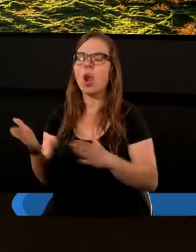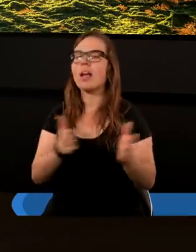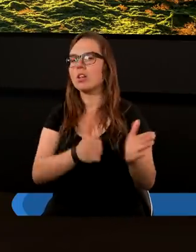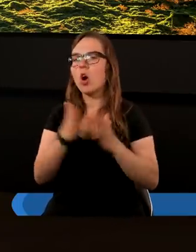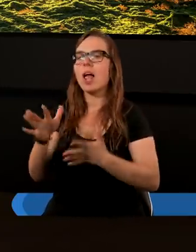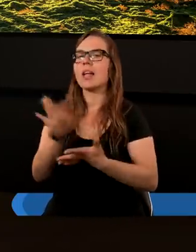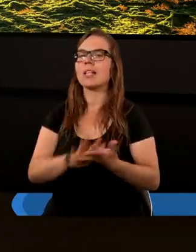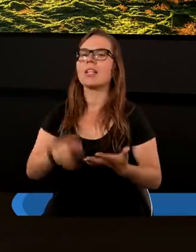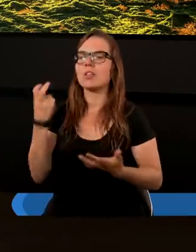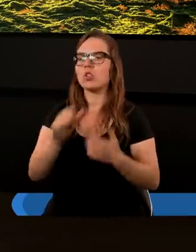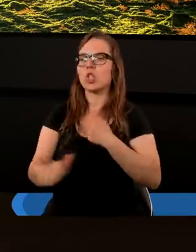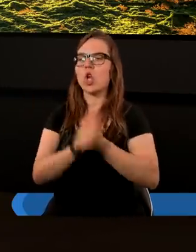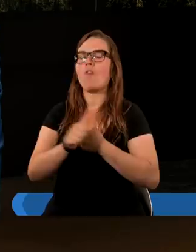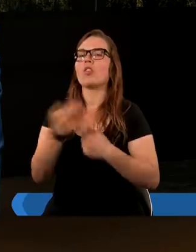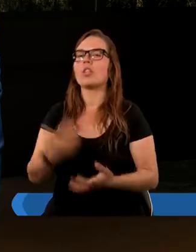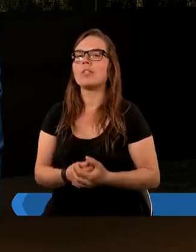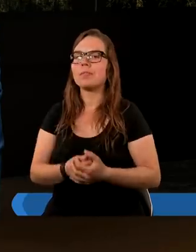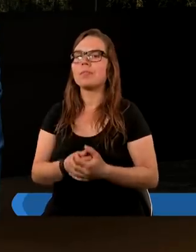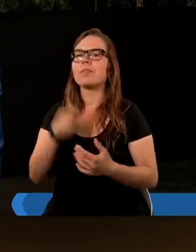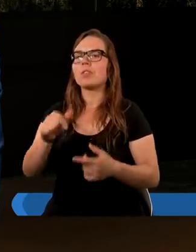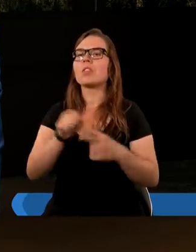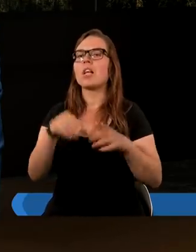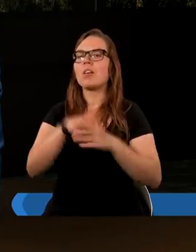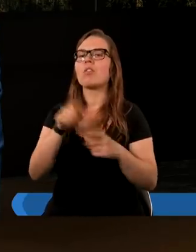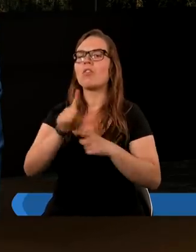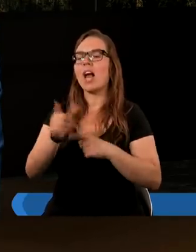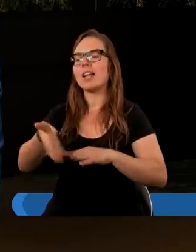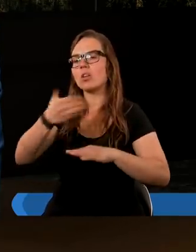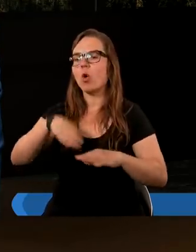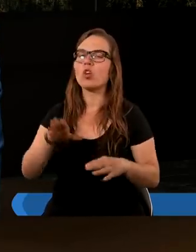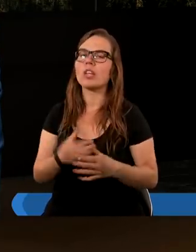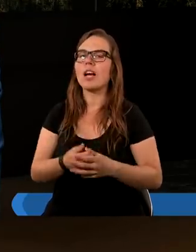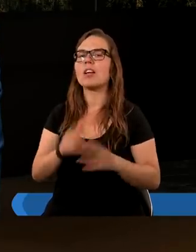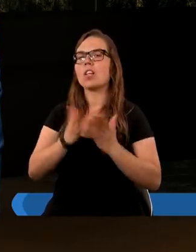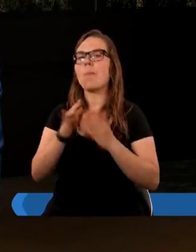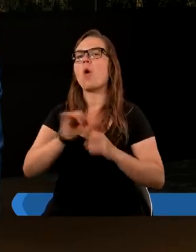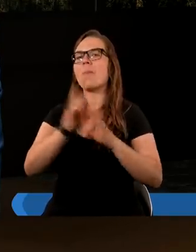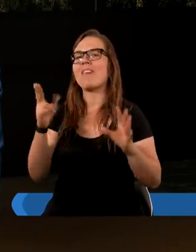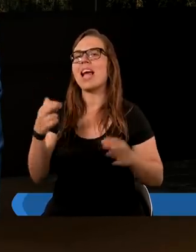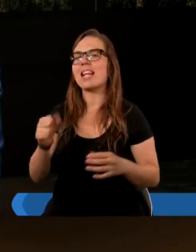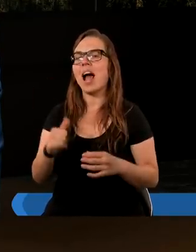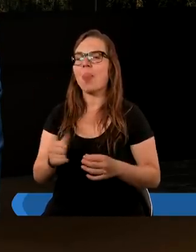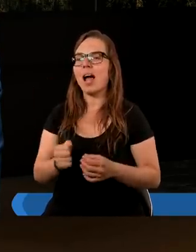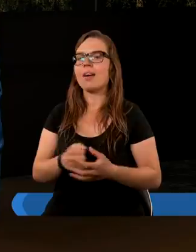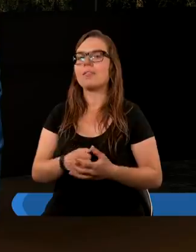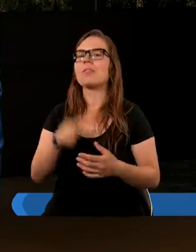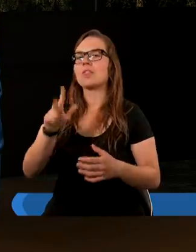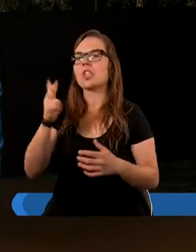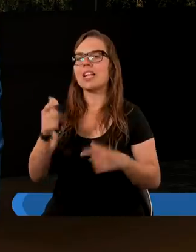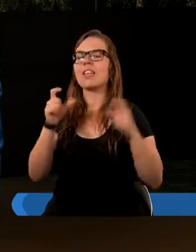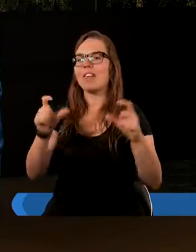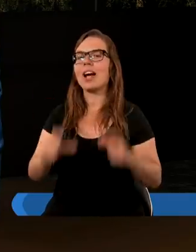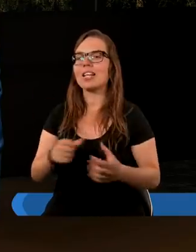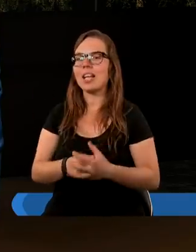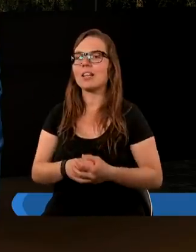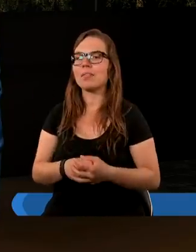tekst. Dowód. Czytam z dwunastego rozdziału Księgi Objawienia trzeci werset